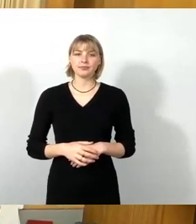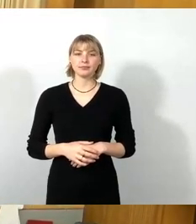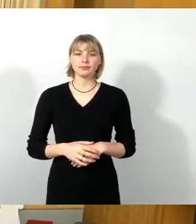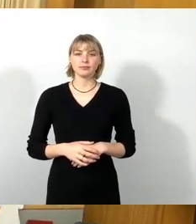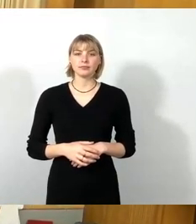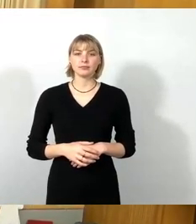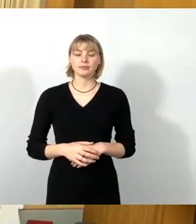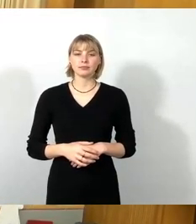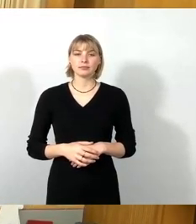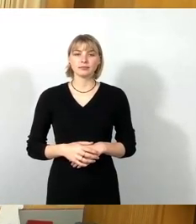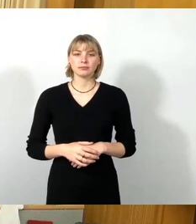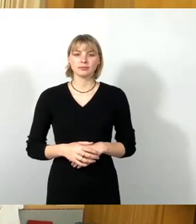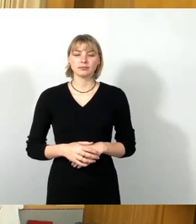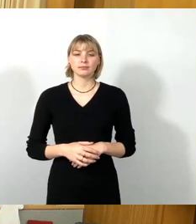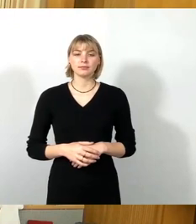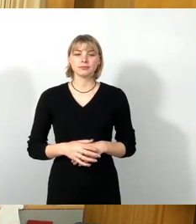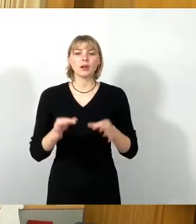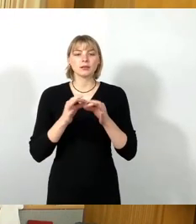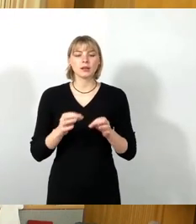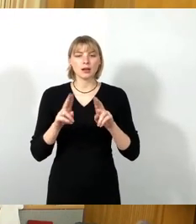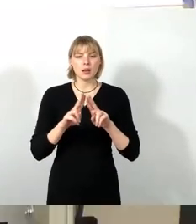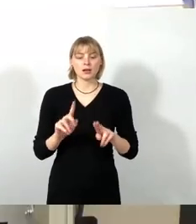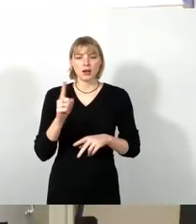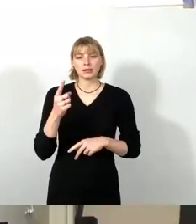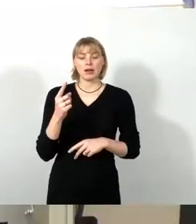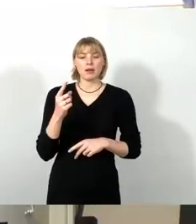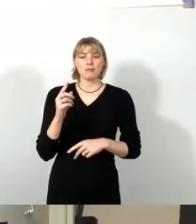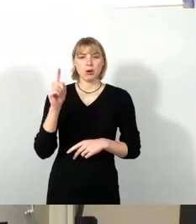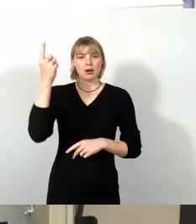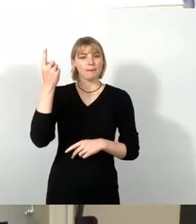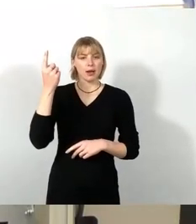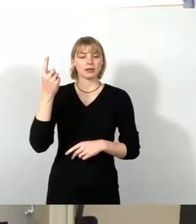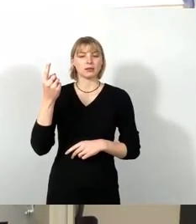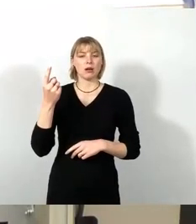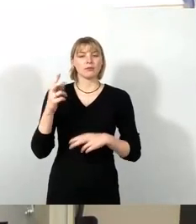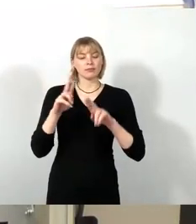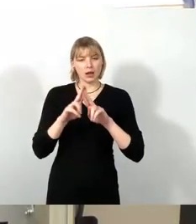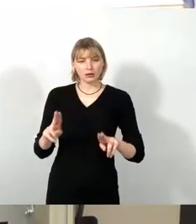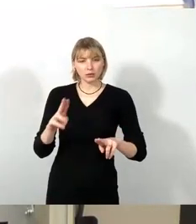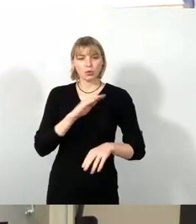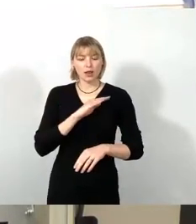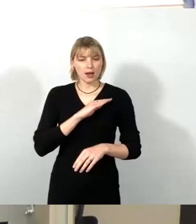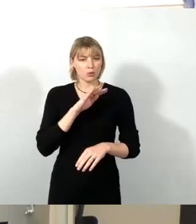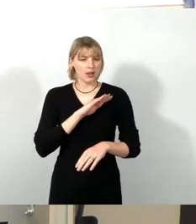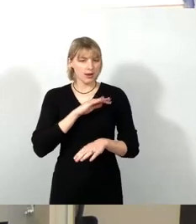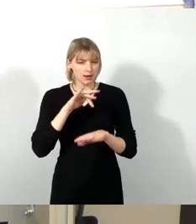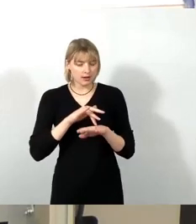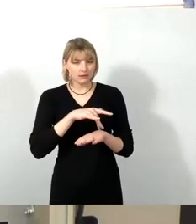Herr Sehr geehrter Erster Bürgermeister, verehrte Kolleginnen und Kollegen, liebe Mitbürgerinnen und Mitbürger.